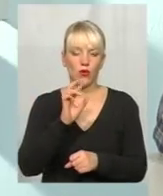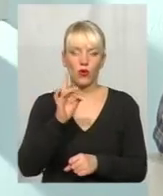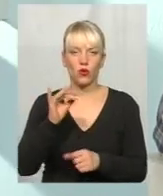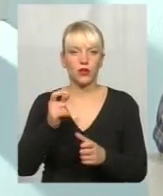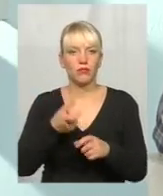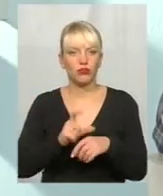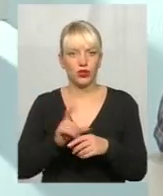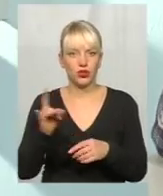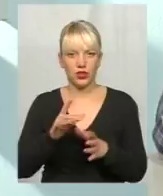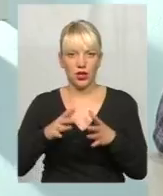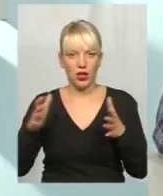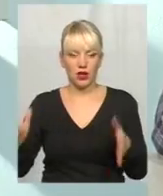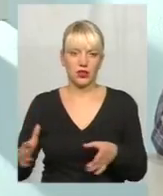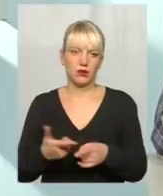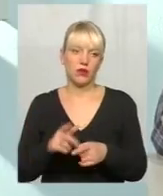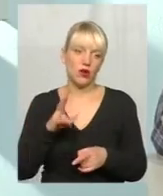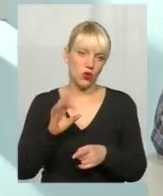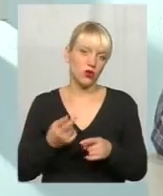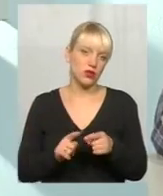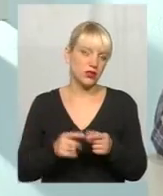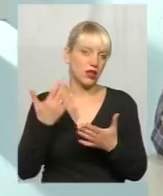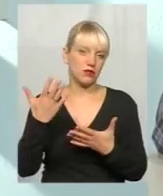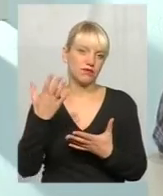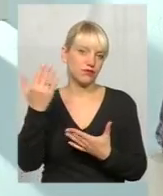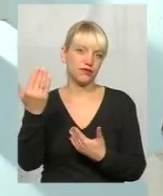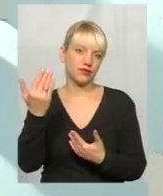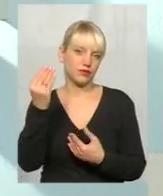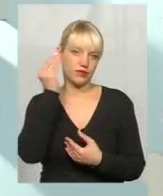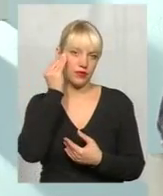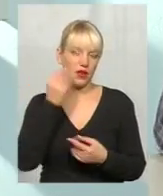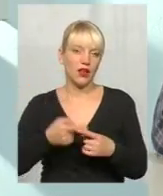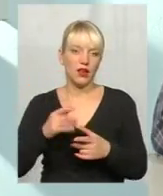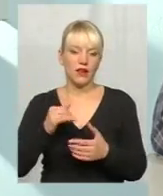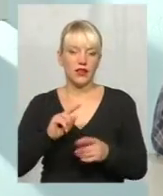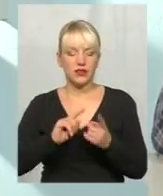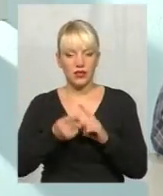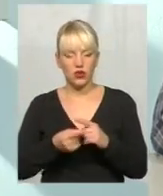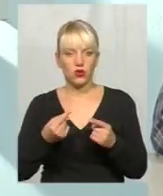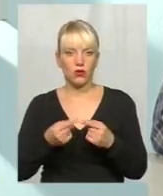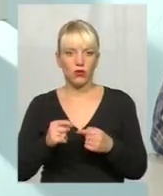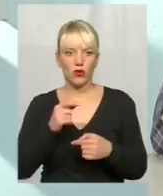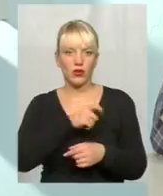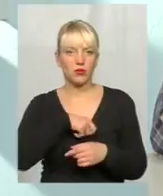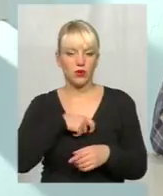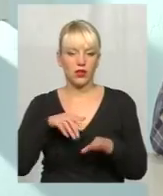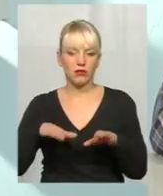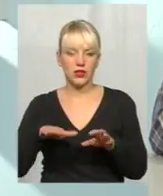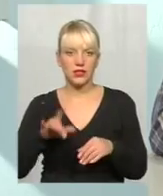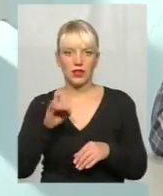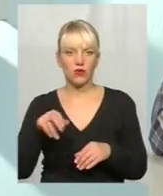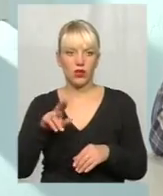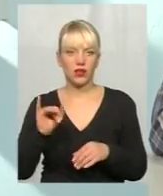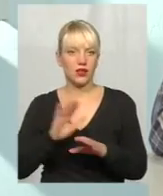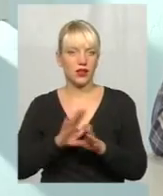сільської ради. Ну, тобто, це на розсуд. З іншого боку, депутати місцевої ради, вони не отримують зарплатні,